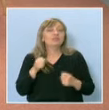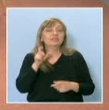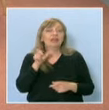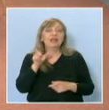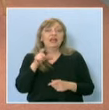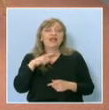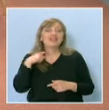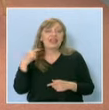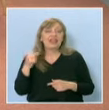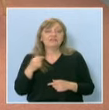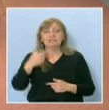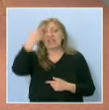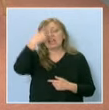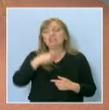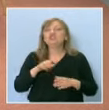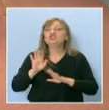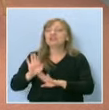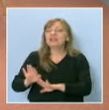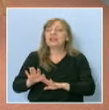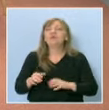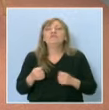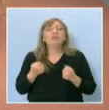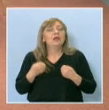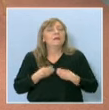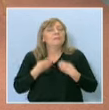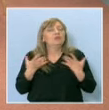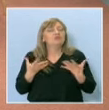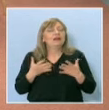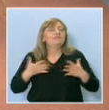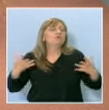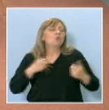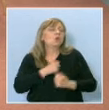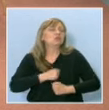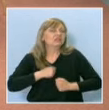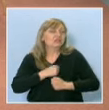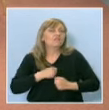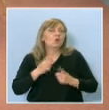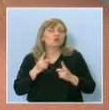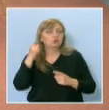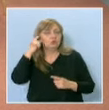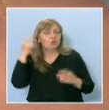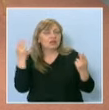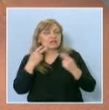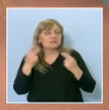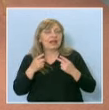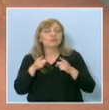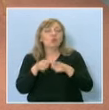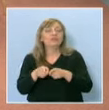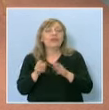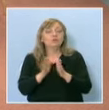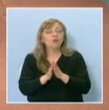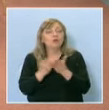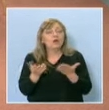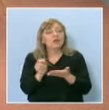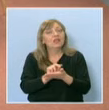лични негови преживявания, много негови терзания, които разбрахме от неговото тевтерче и от